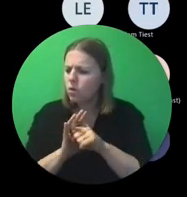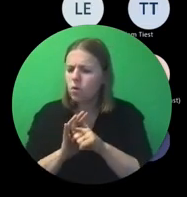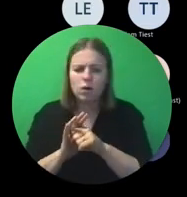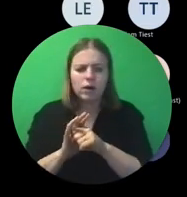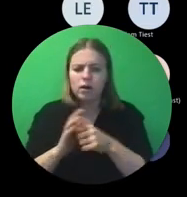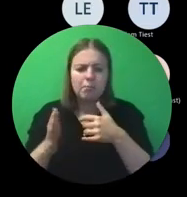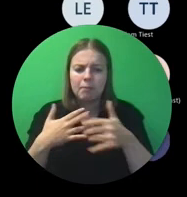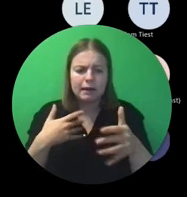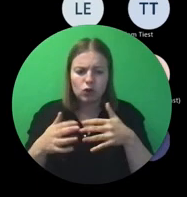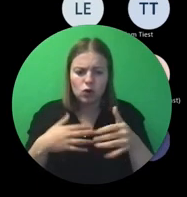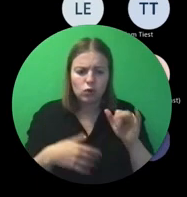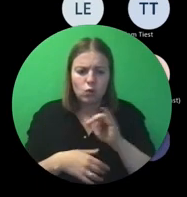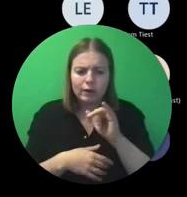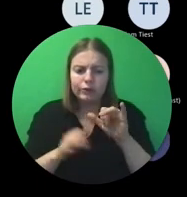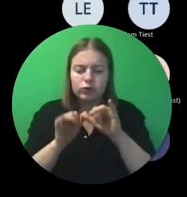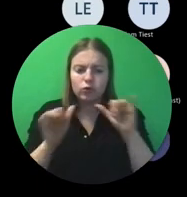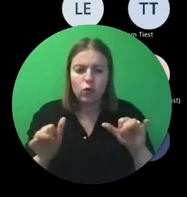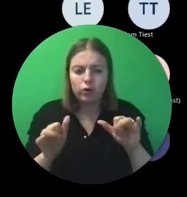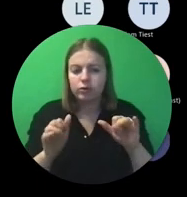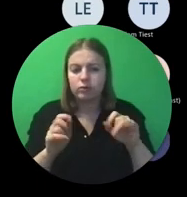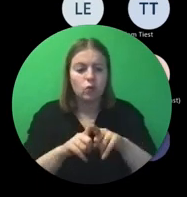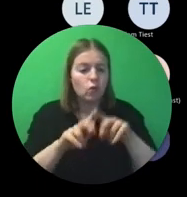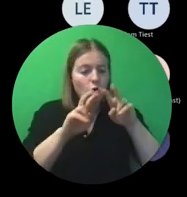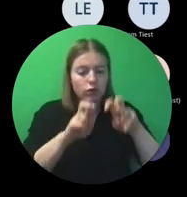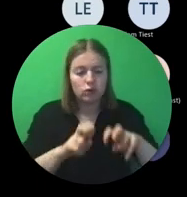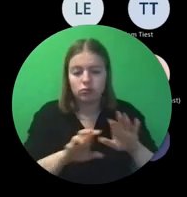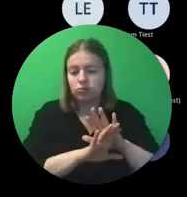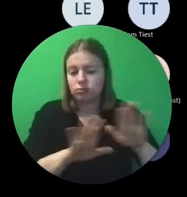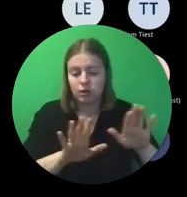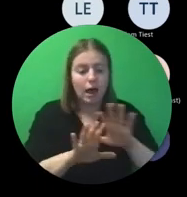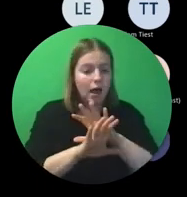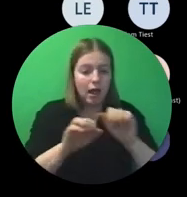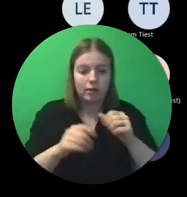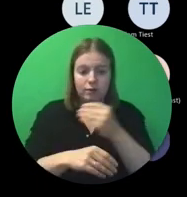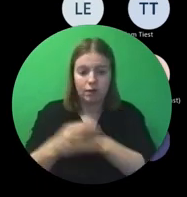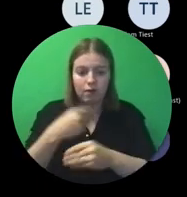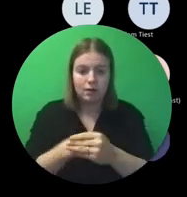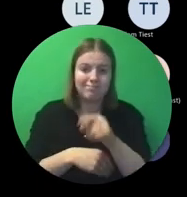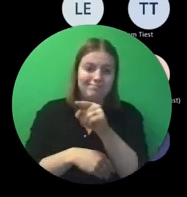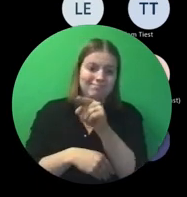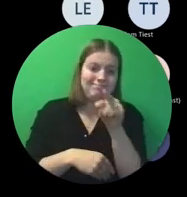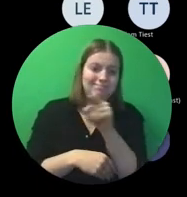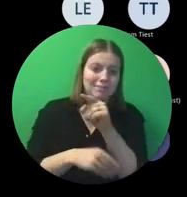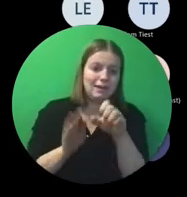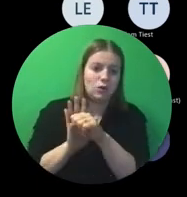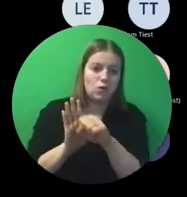Dat maakt allemaal niet uit. Ook onderzoek wordt allemaal vervangen door dit logo.